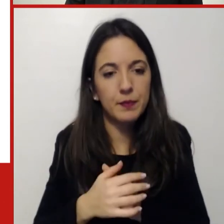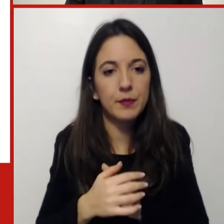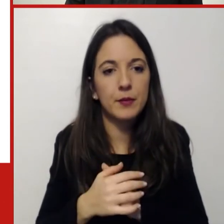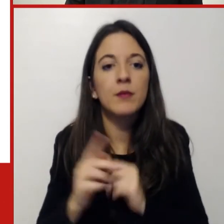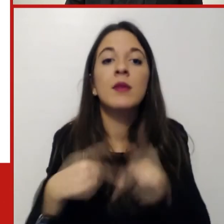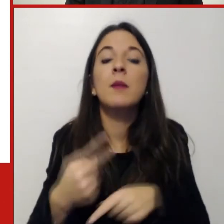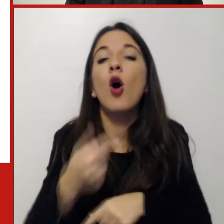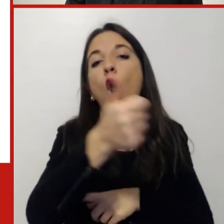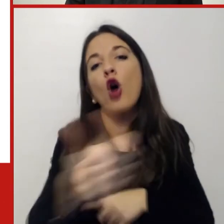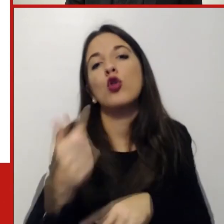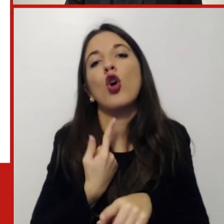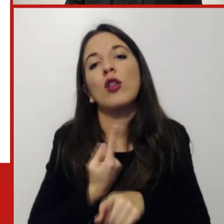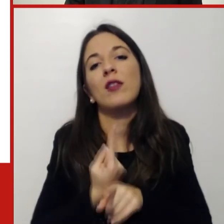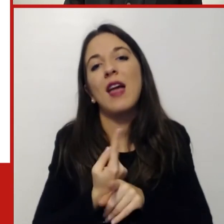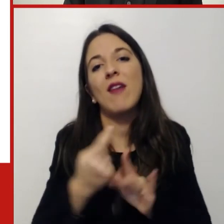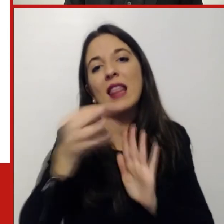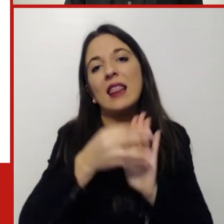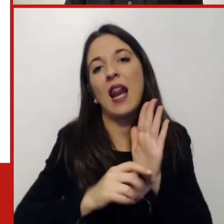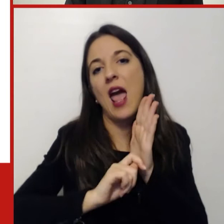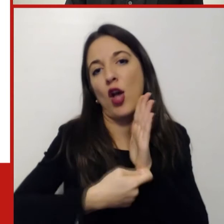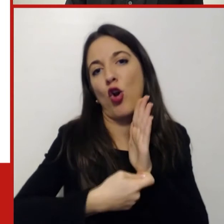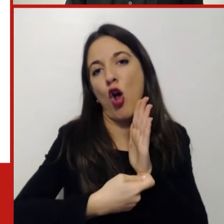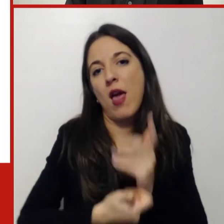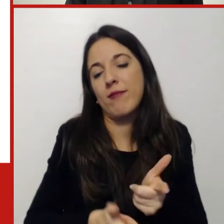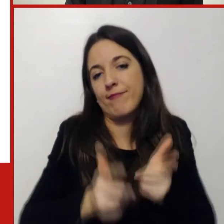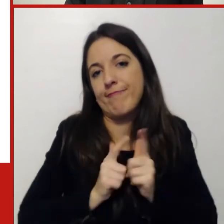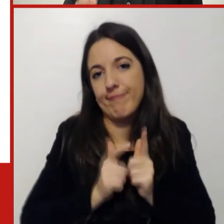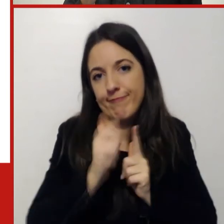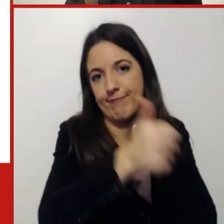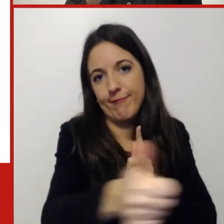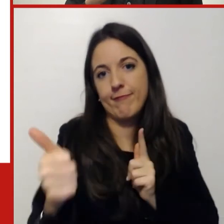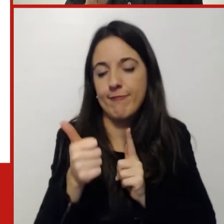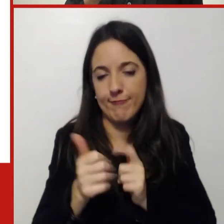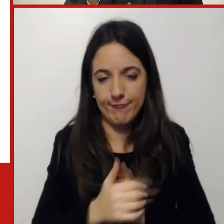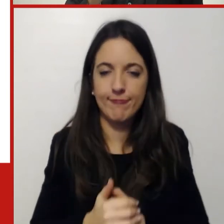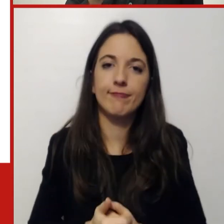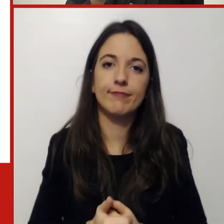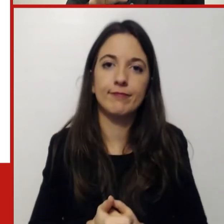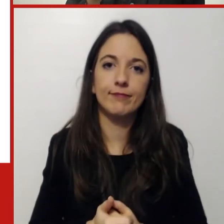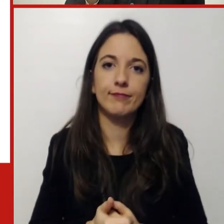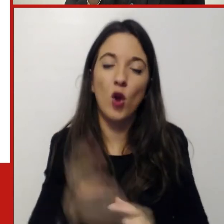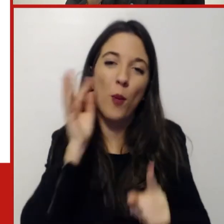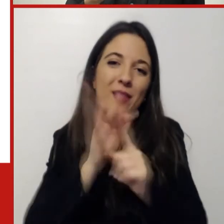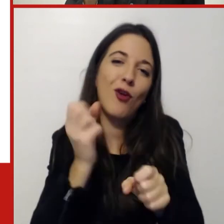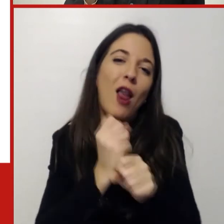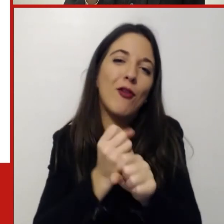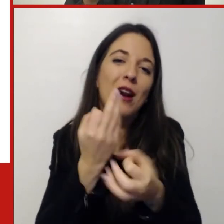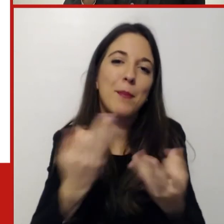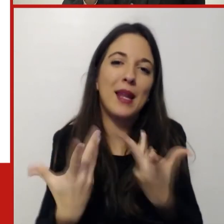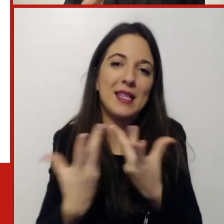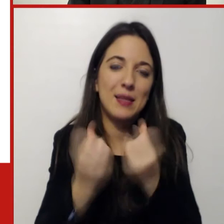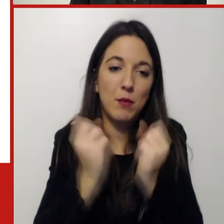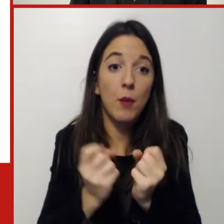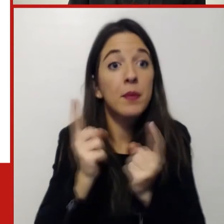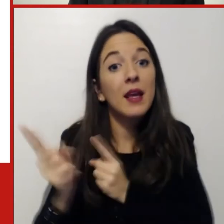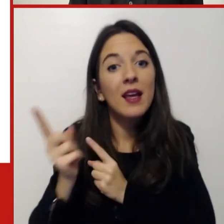e lavorare meglio insieme ecco un piccolo zoom su quale dovrebbe essere il ruolo